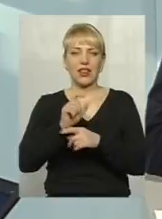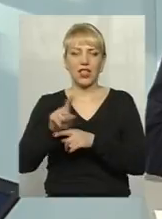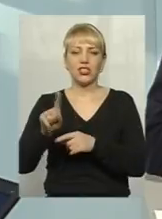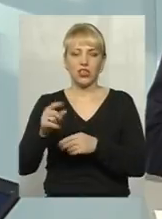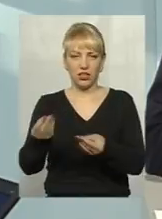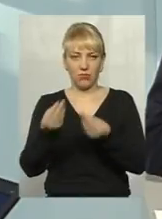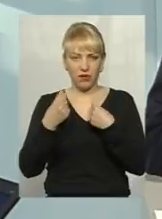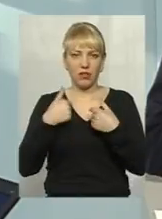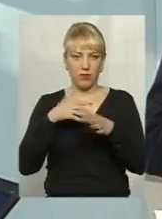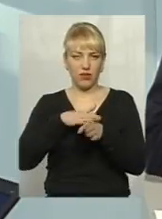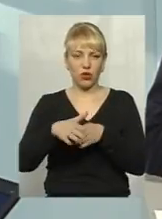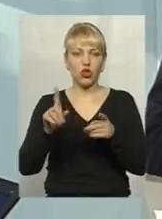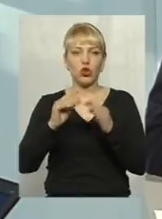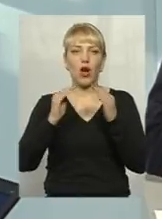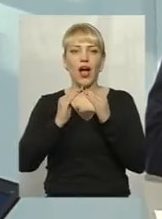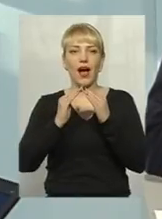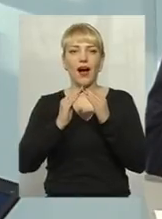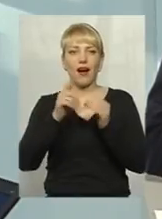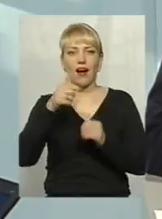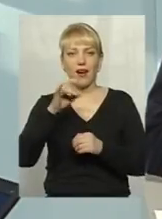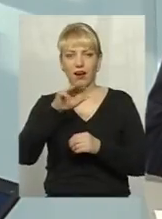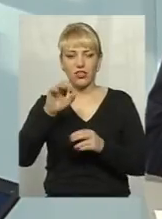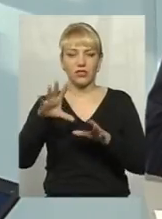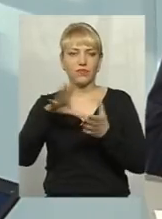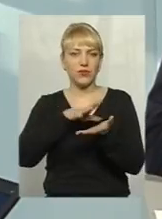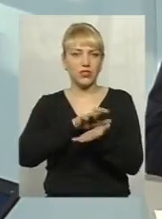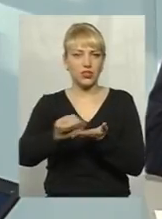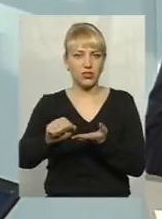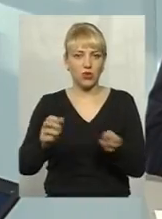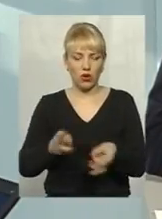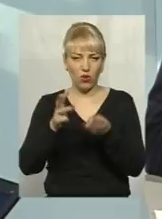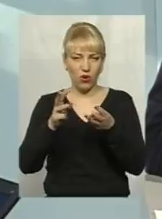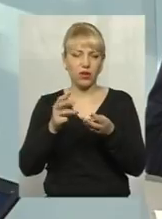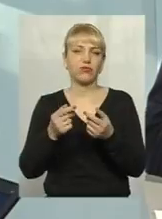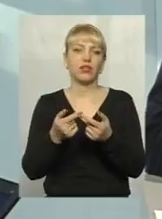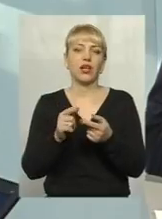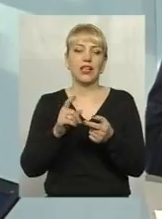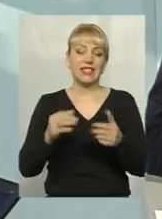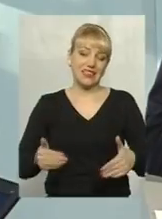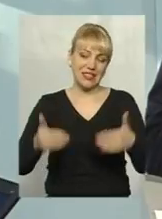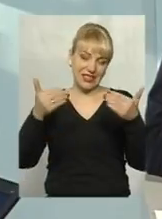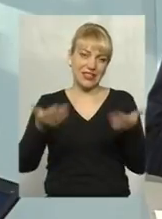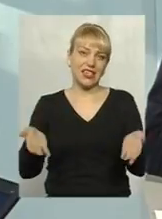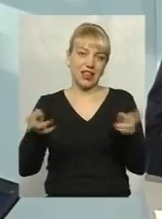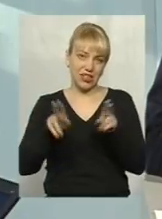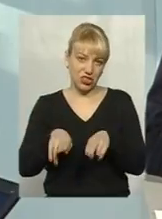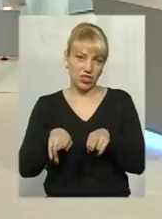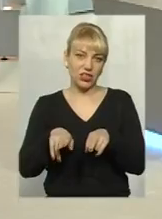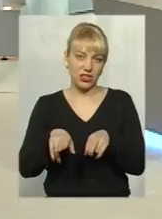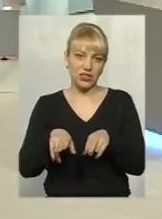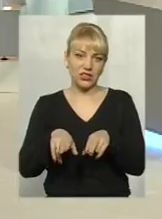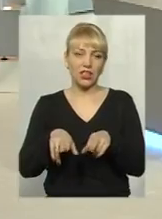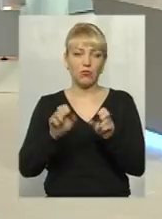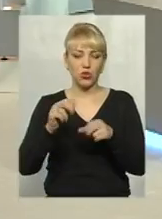виконали. То, що гараж вже згорів, основні стіни залишилися не уж, ну як, просто обгорілими, тобто його можна відбудувати,